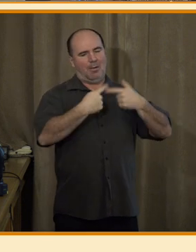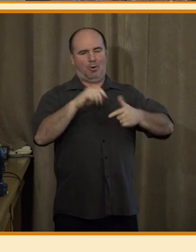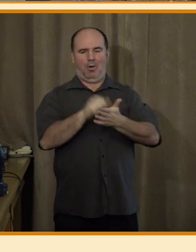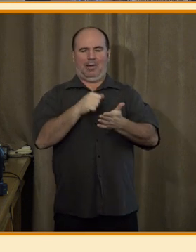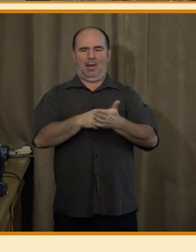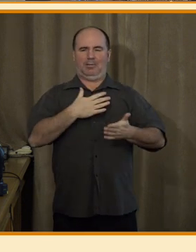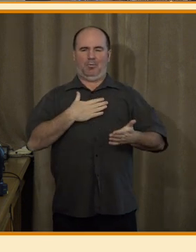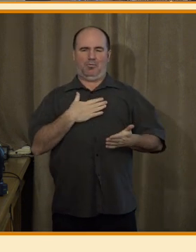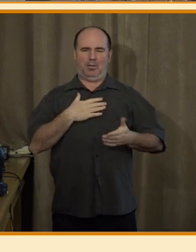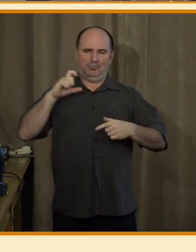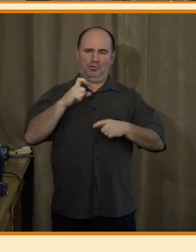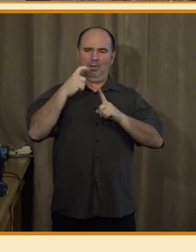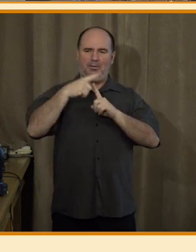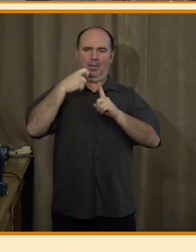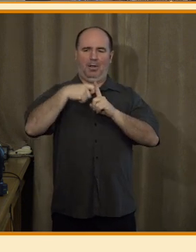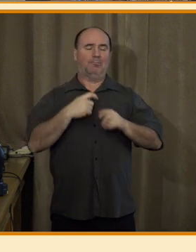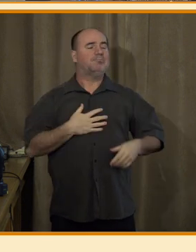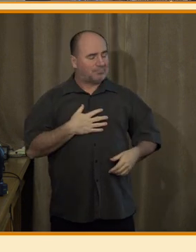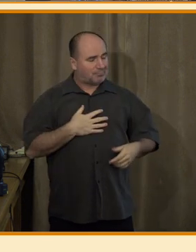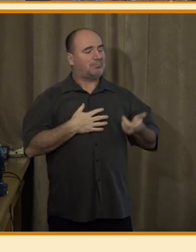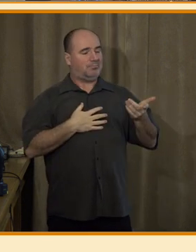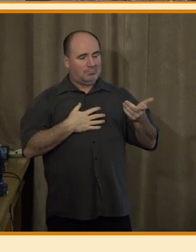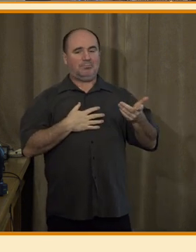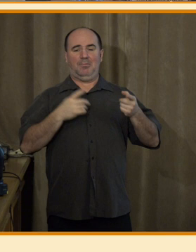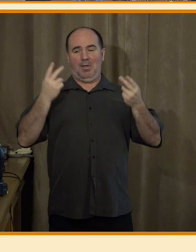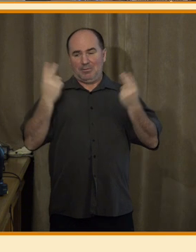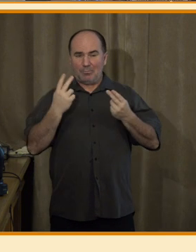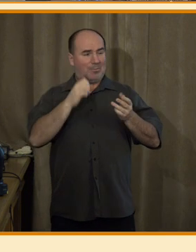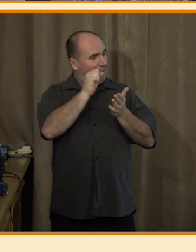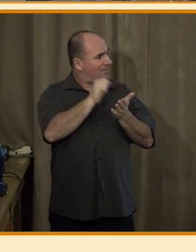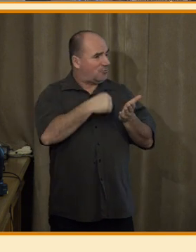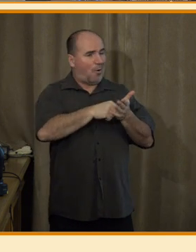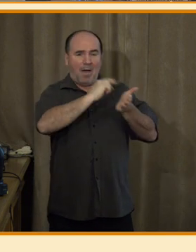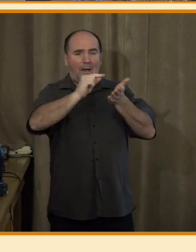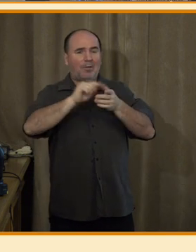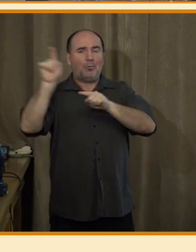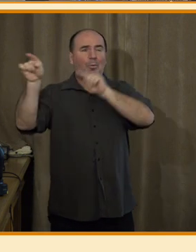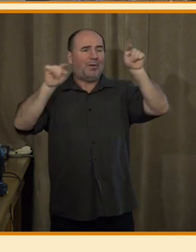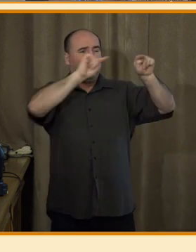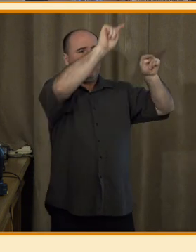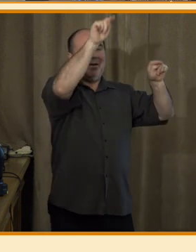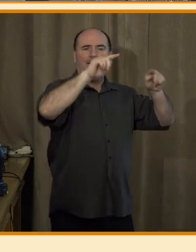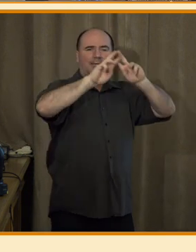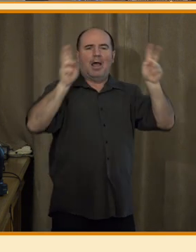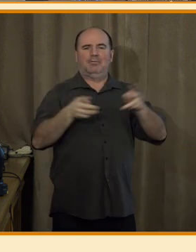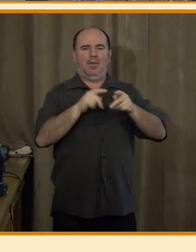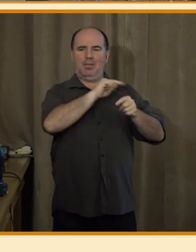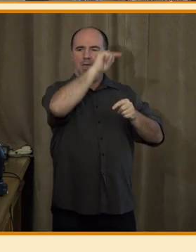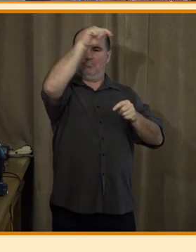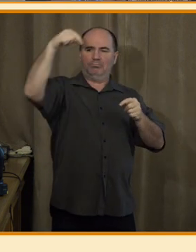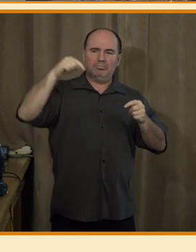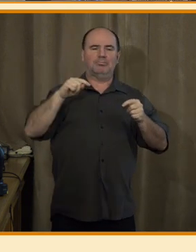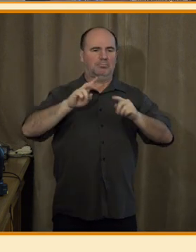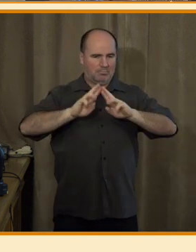Byla to podobnou reakci samozřejmě měly tiskové agentury i jinde ve světě. Tady v českém mediálním